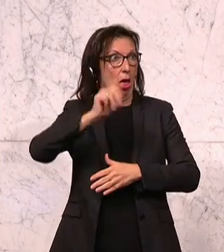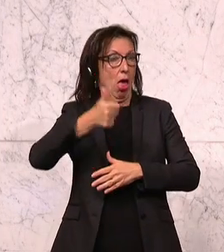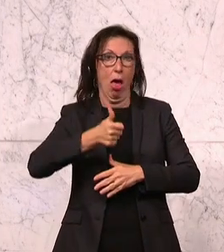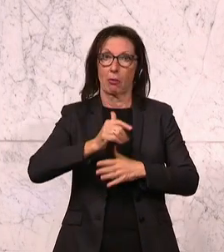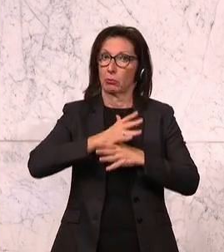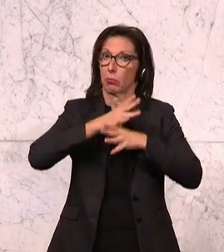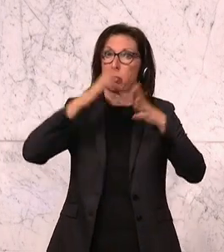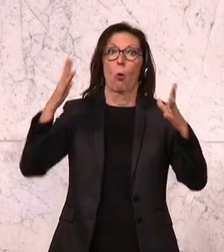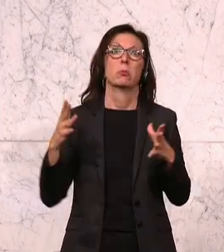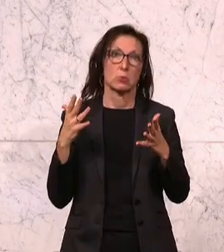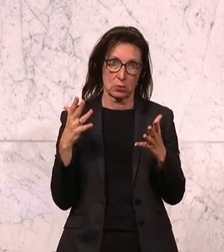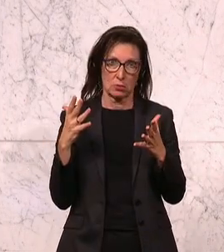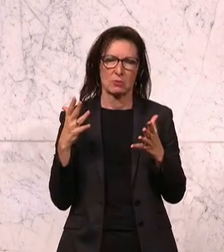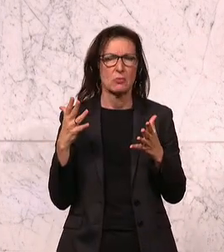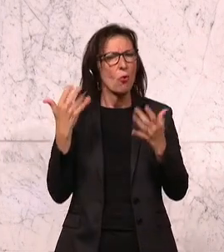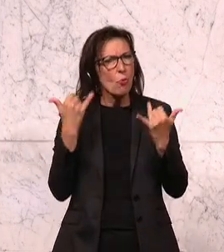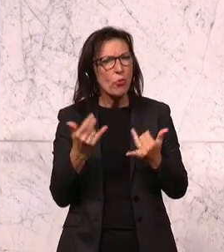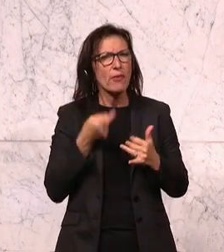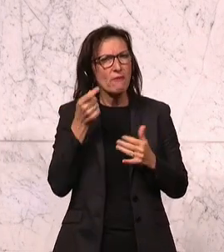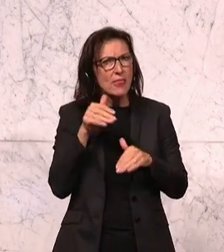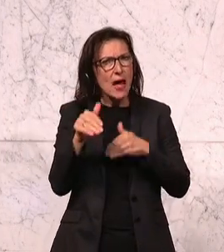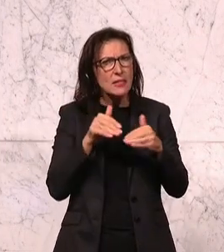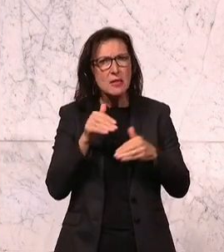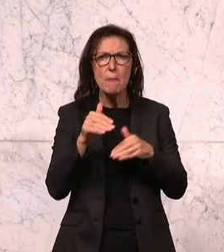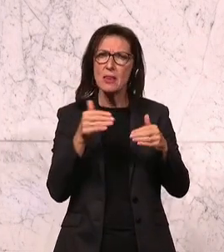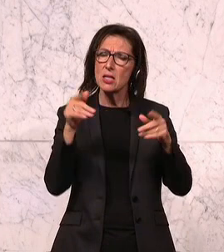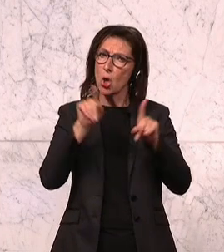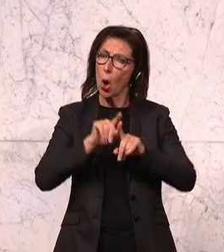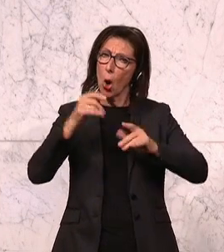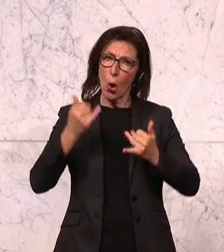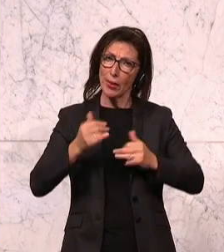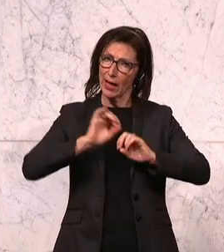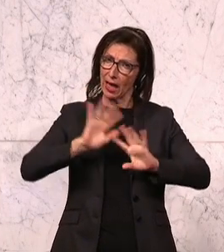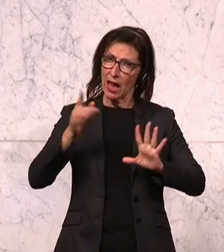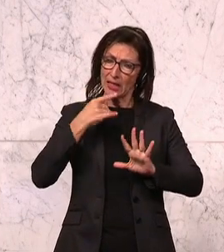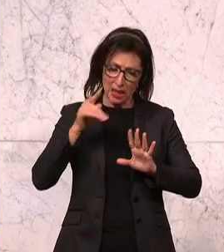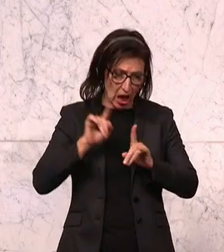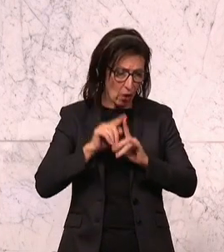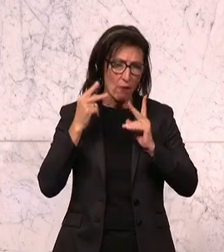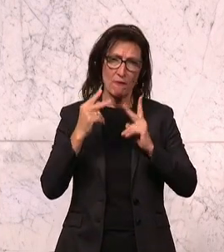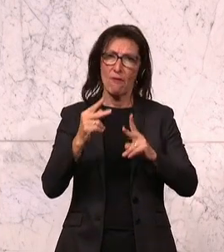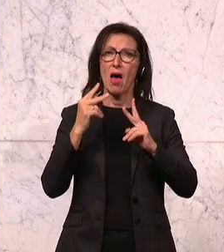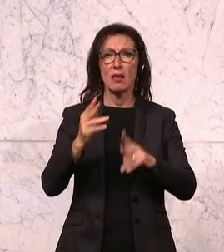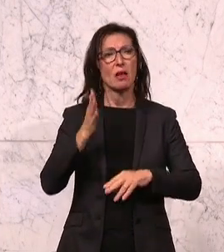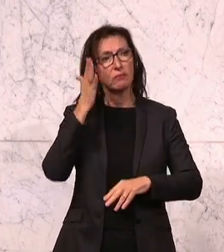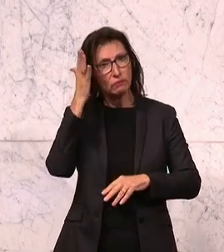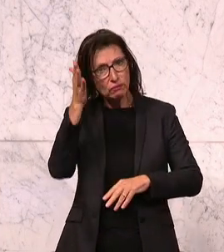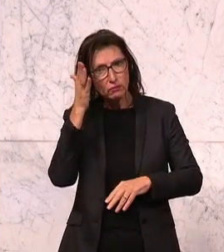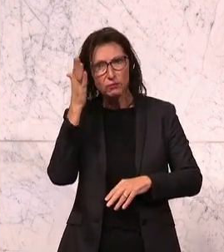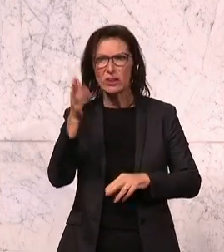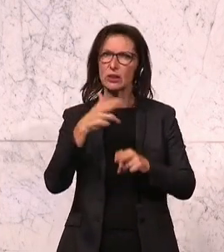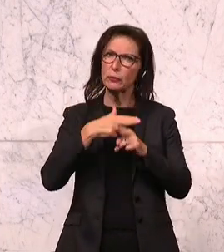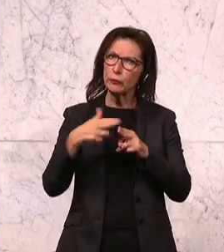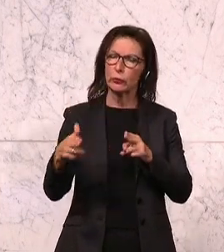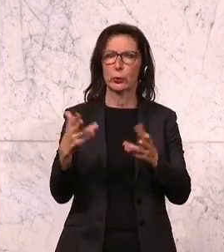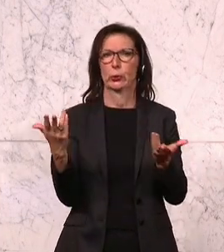auch der Herr Finanzminister hat heute in seiner Rede ganz klar festgelegt, dass auch weiterhin finanzielle Unterstützung für den Schutz